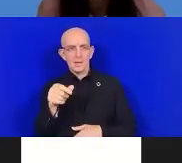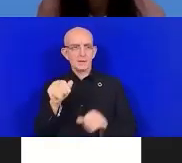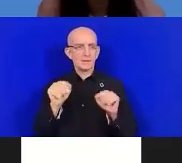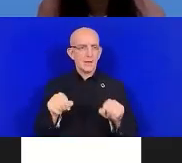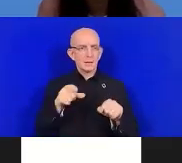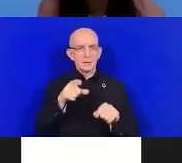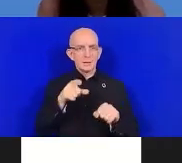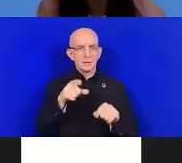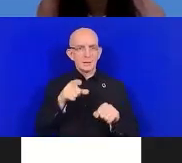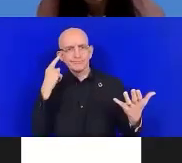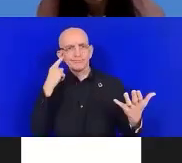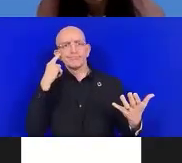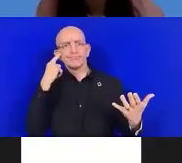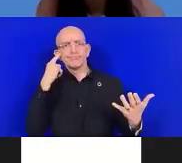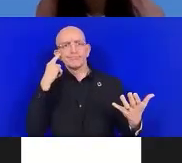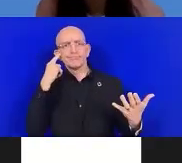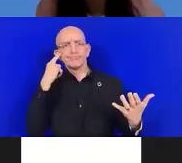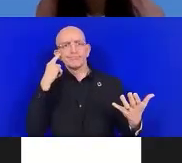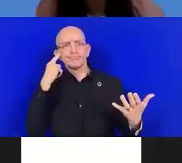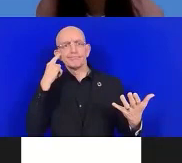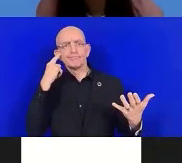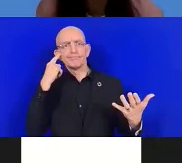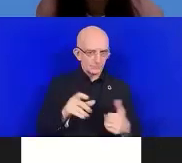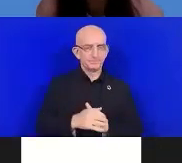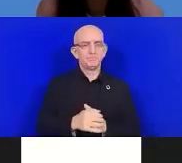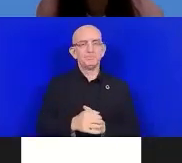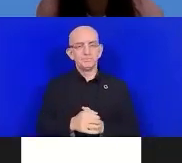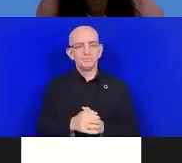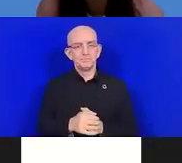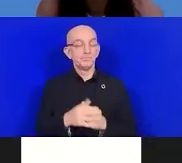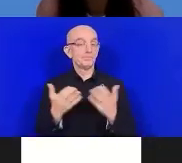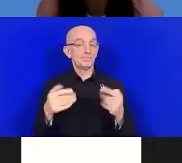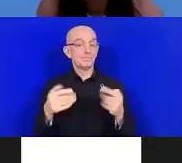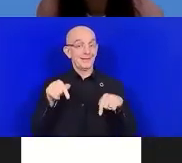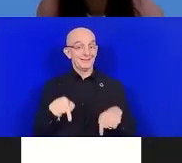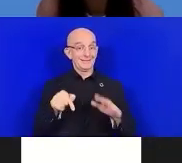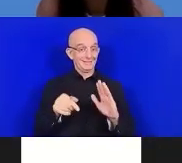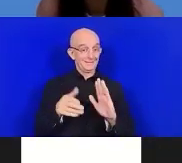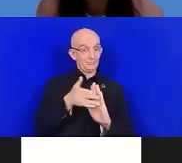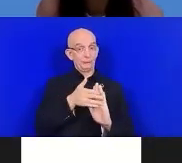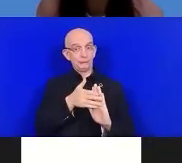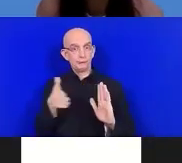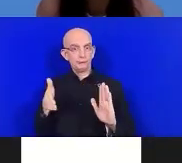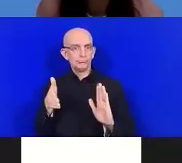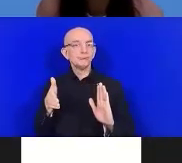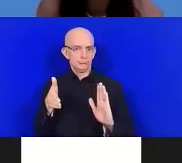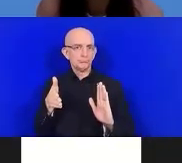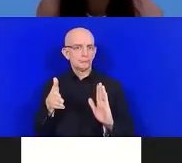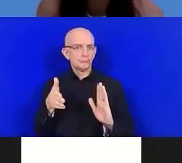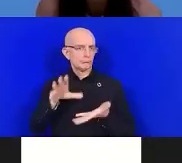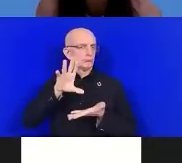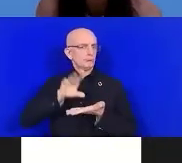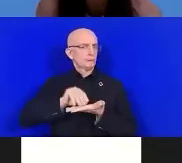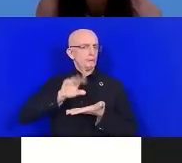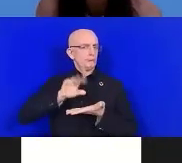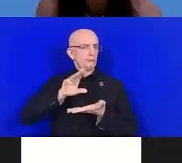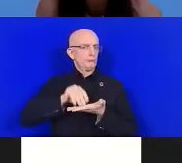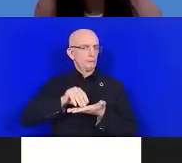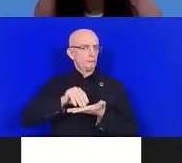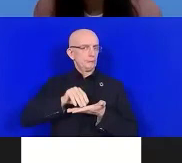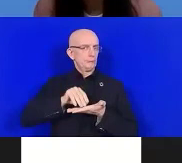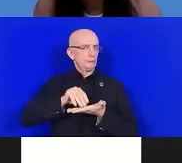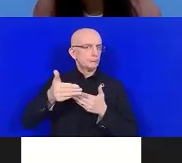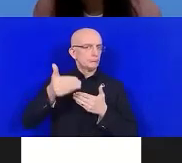Pour dernier point, la session est enregistrée. Et l'enregistrement sera partagé dans le site web.